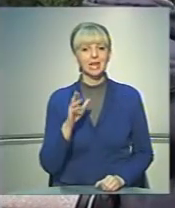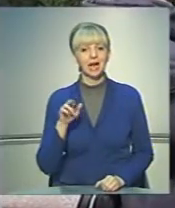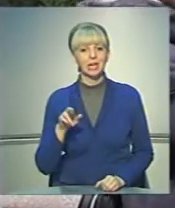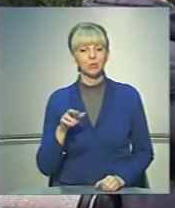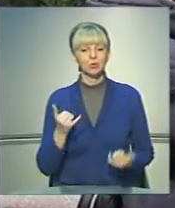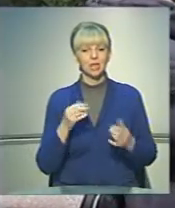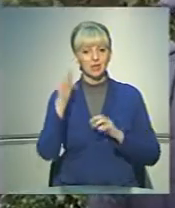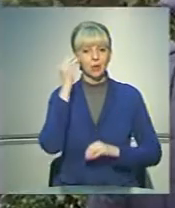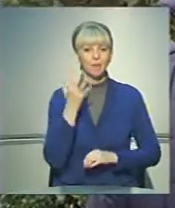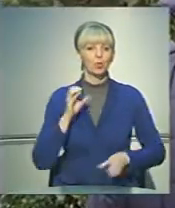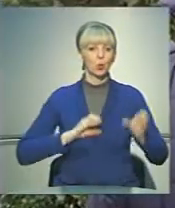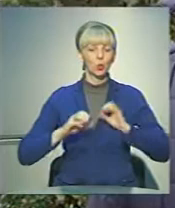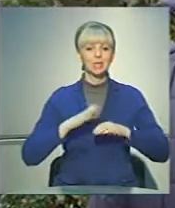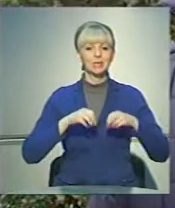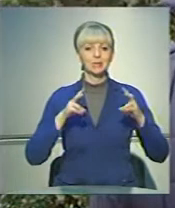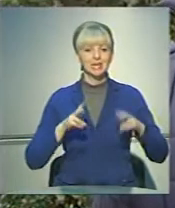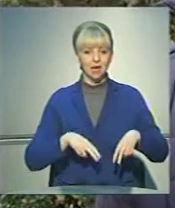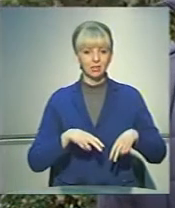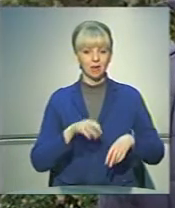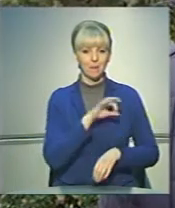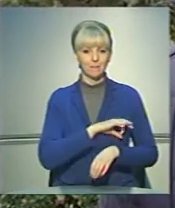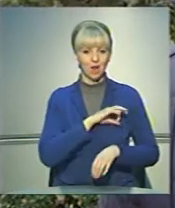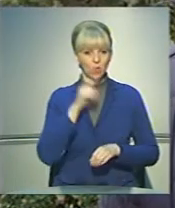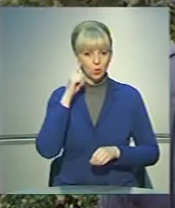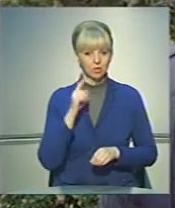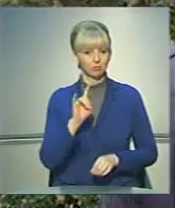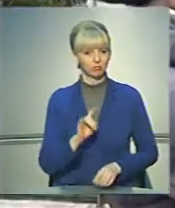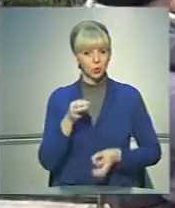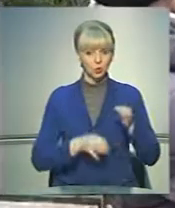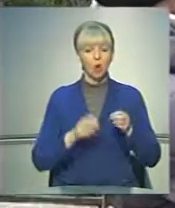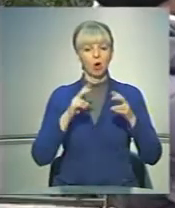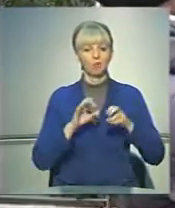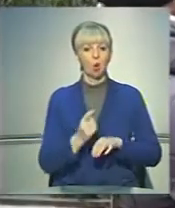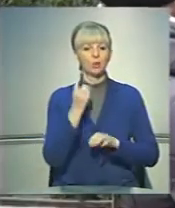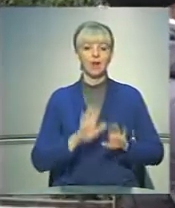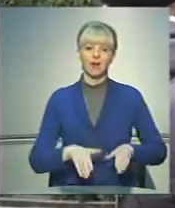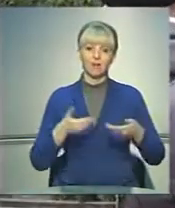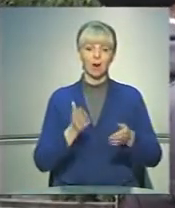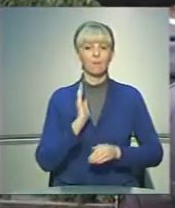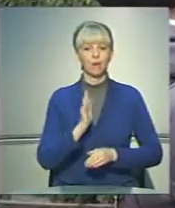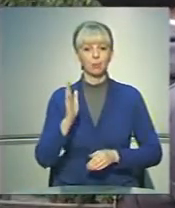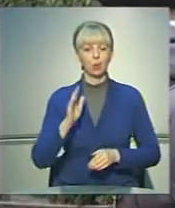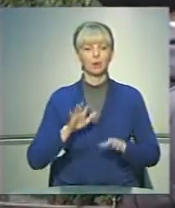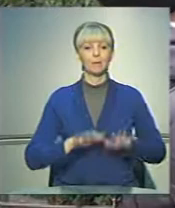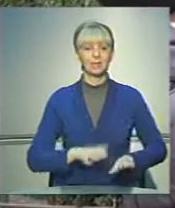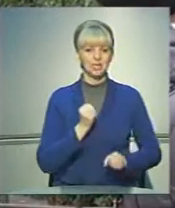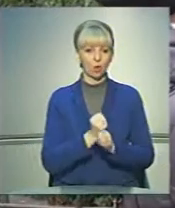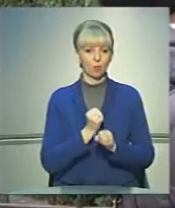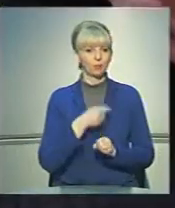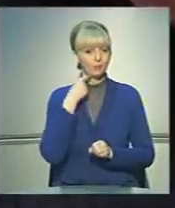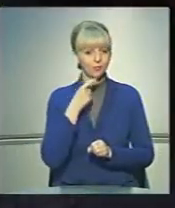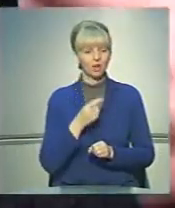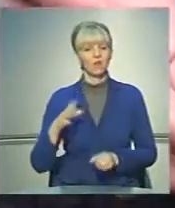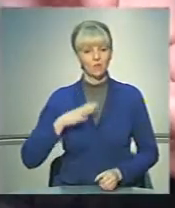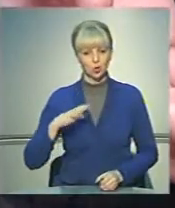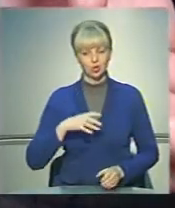нині навчається на п'ятому курсі спеціальності правознавства. Крісло судді розглядає як один із варіантів майбутнього місця роботи. Каже, в